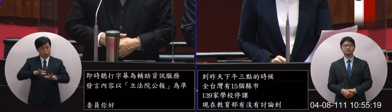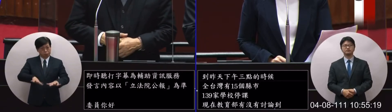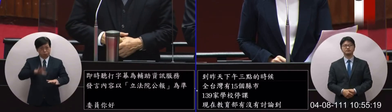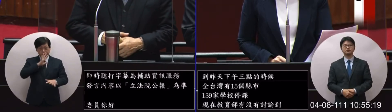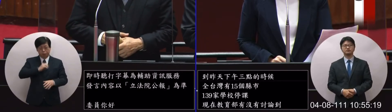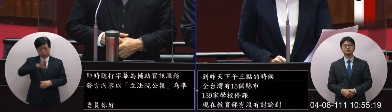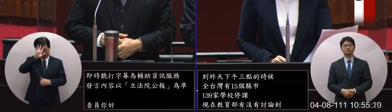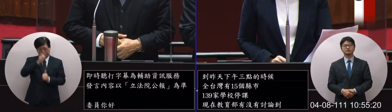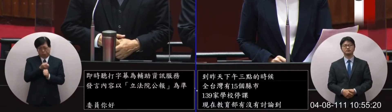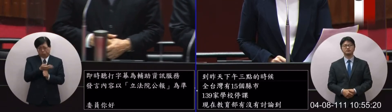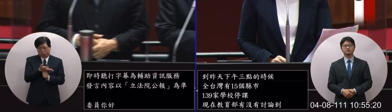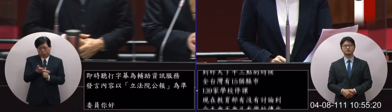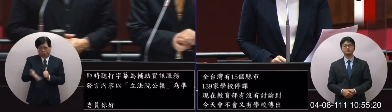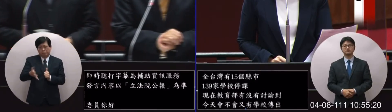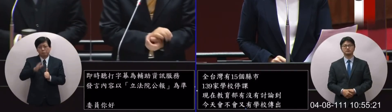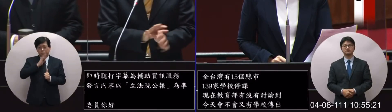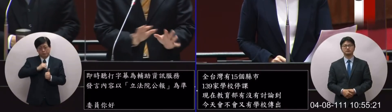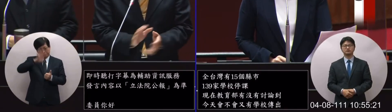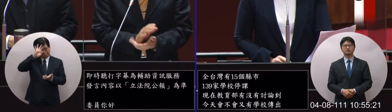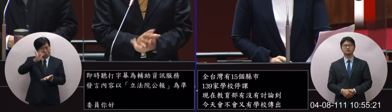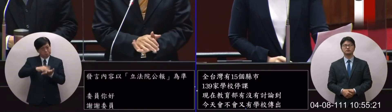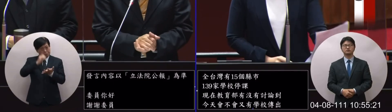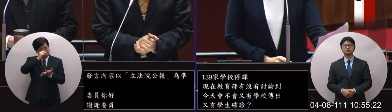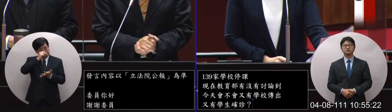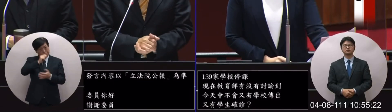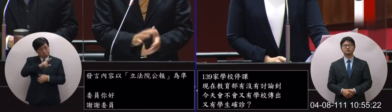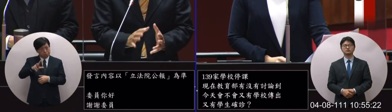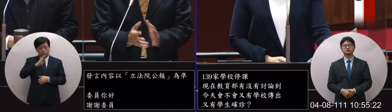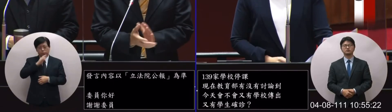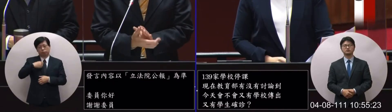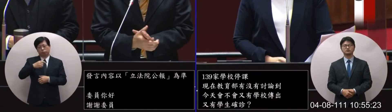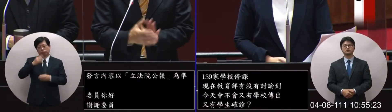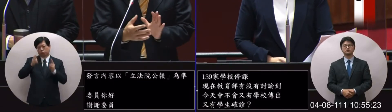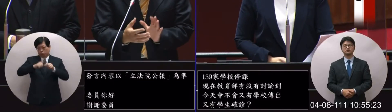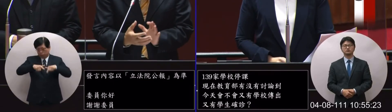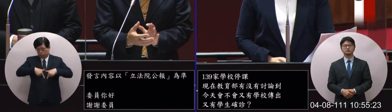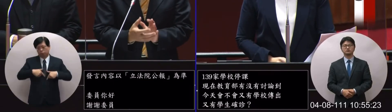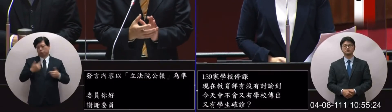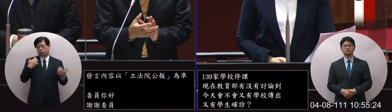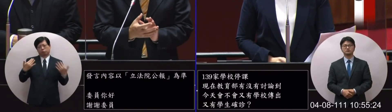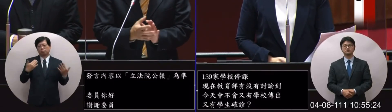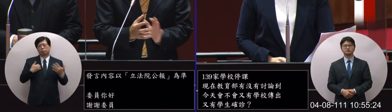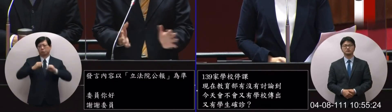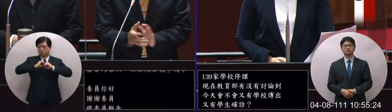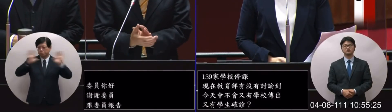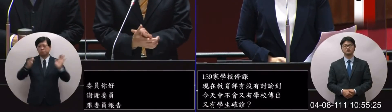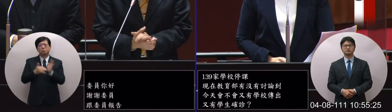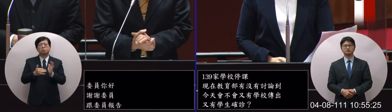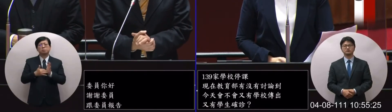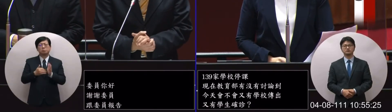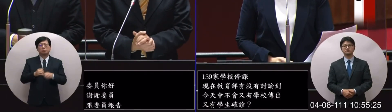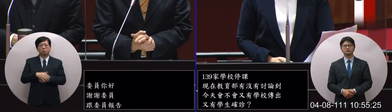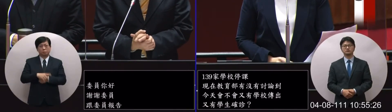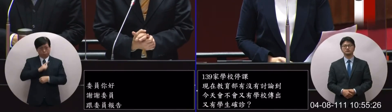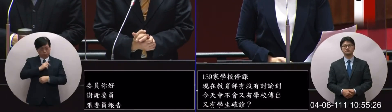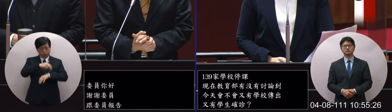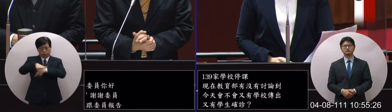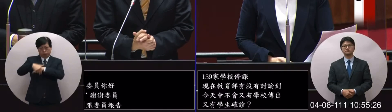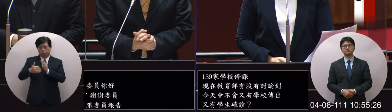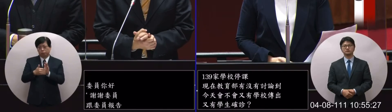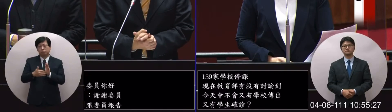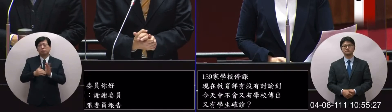整個疫情包含這個病毒的特性我想這個指揮中心大概都很明確的在這上面位置的規劃